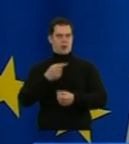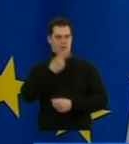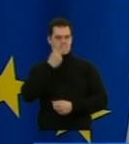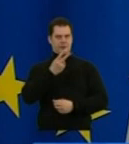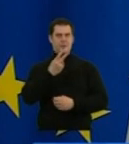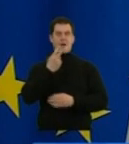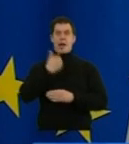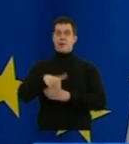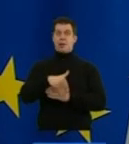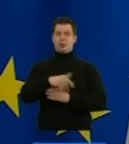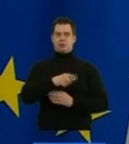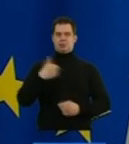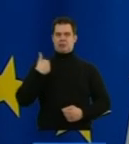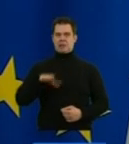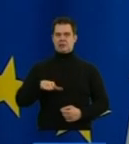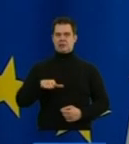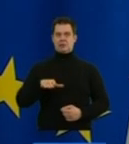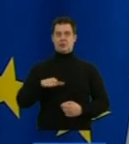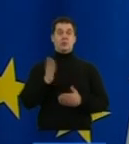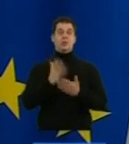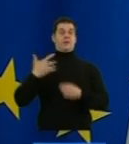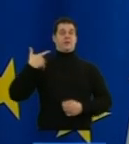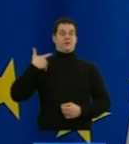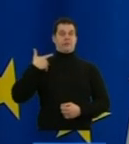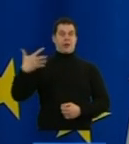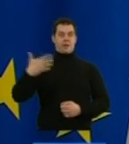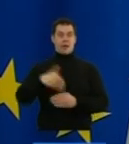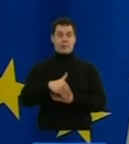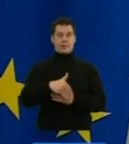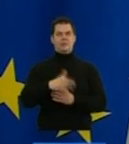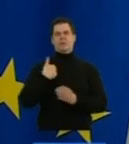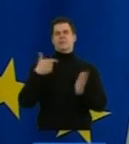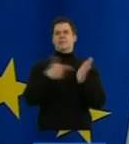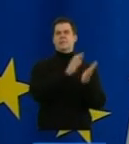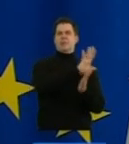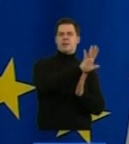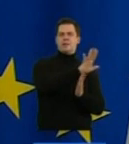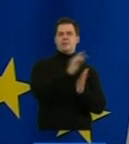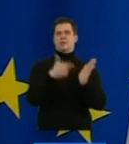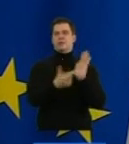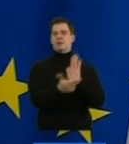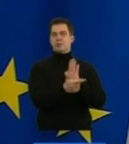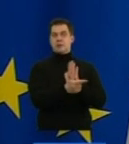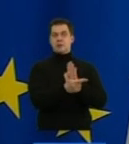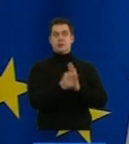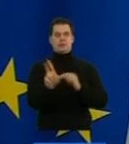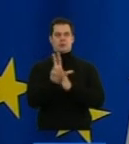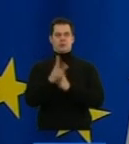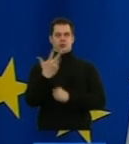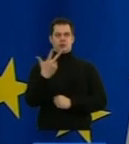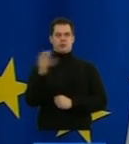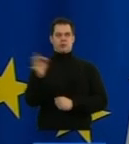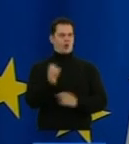uprawnieni nie przechodzili natychmiast, czy też tak jak to było w latach 2015-2017, że 83%